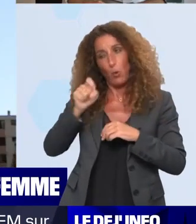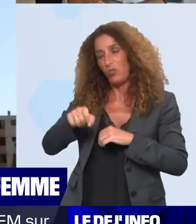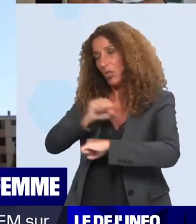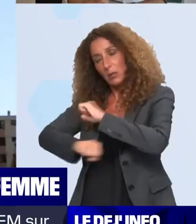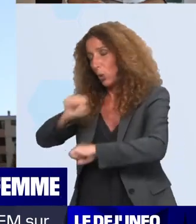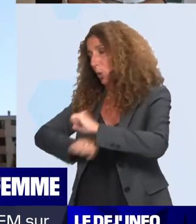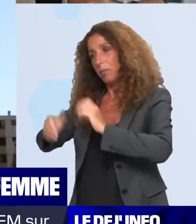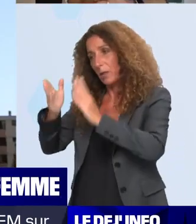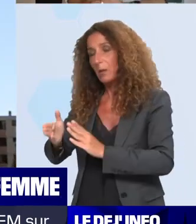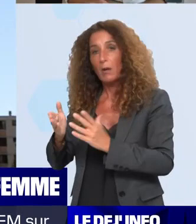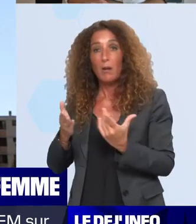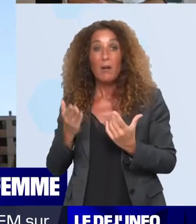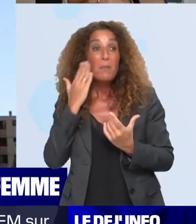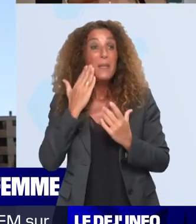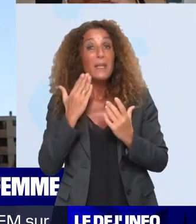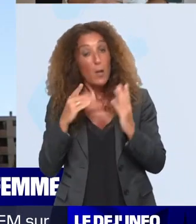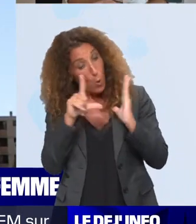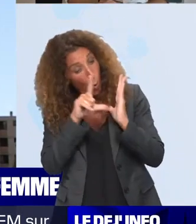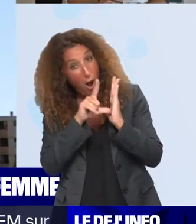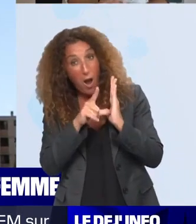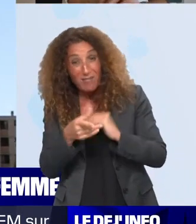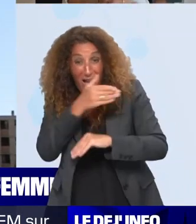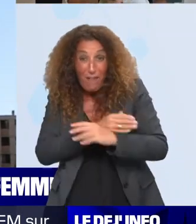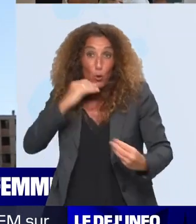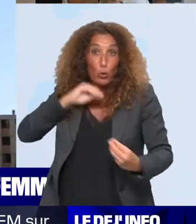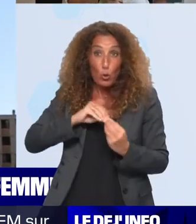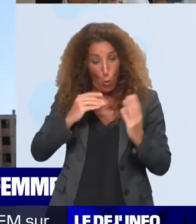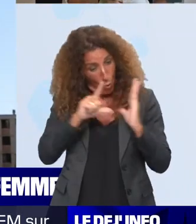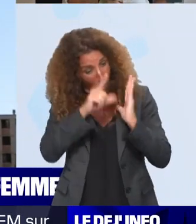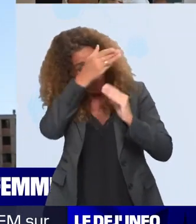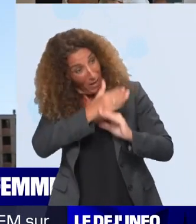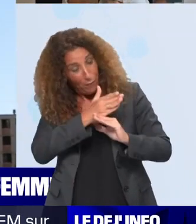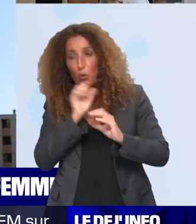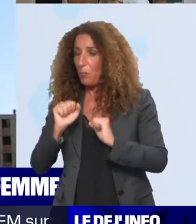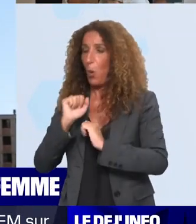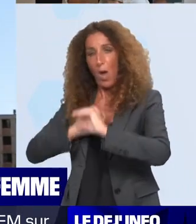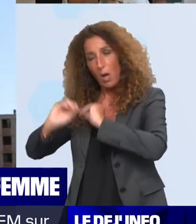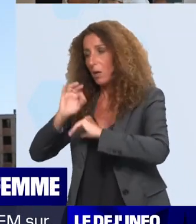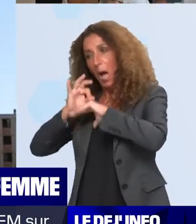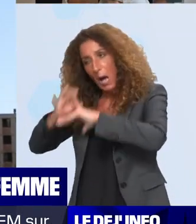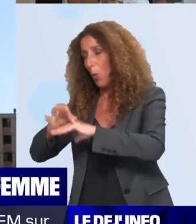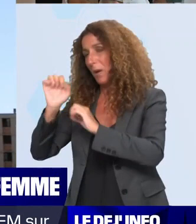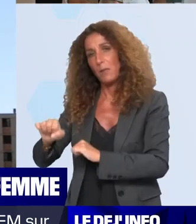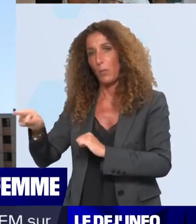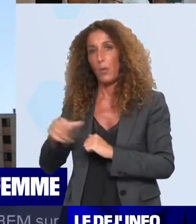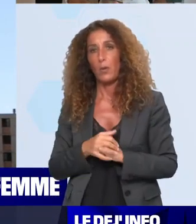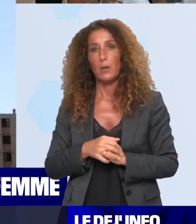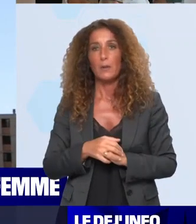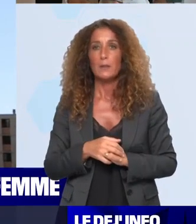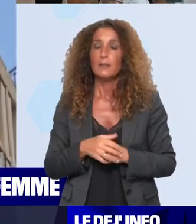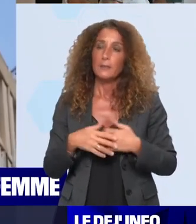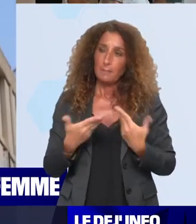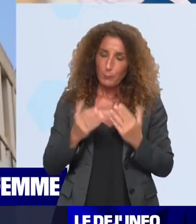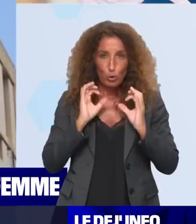un texte de loi, un projet de loi qui serait arrivé un peu avant, on aurait pu l'accompagner totalement différemment. Mais alors justement, il y a eu l